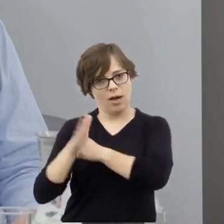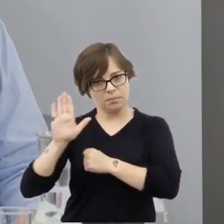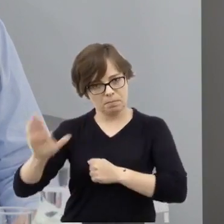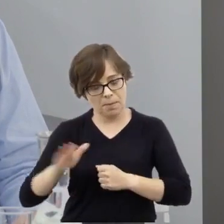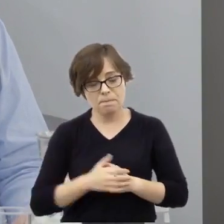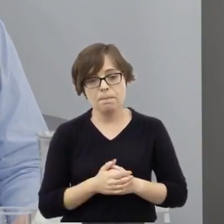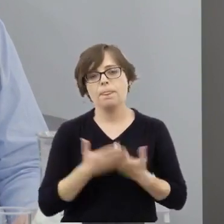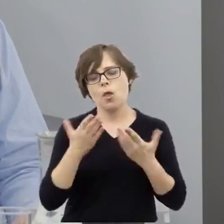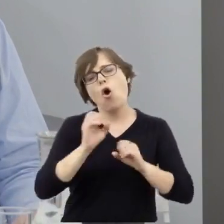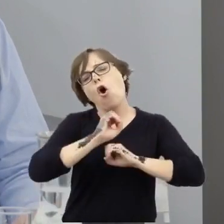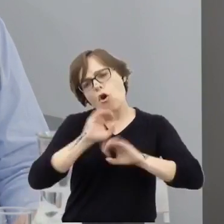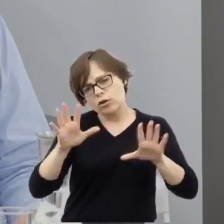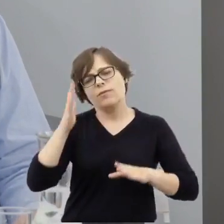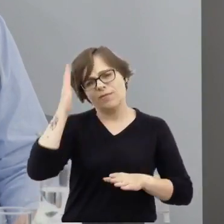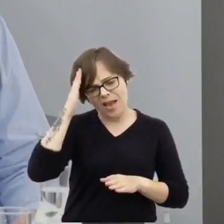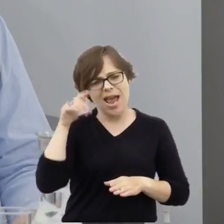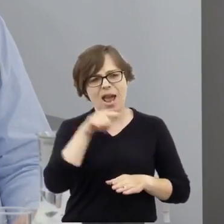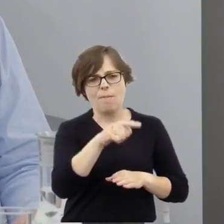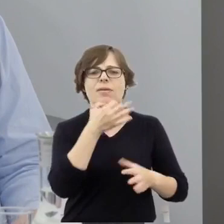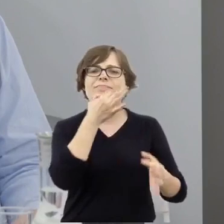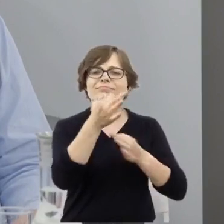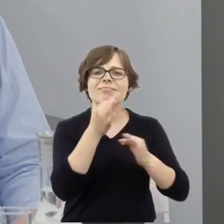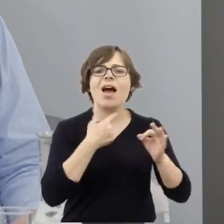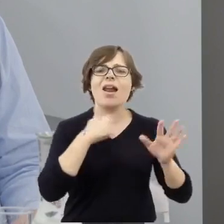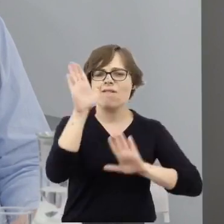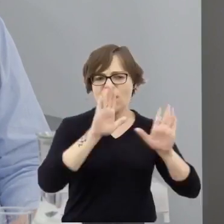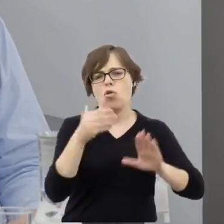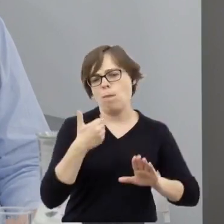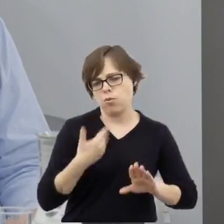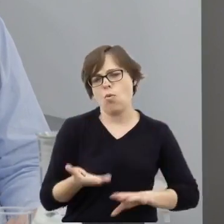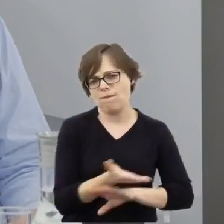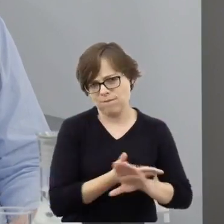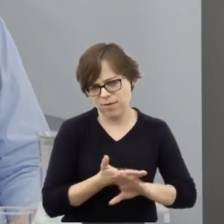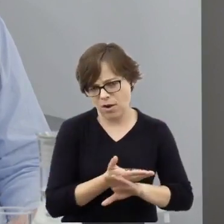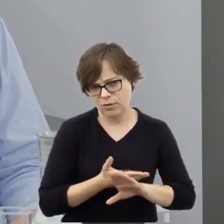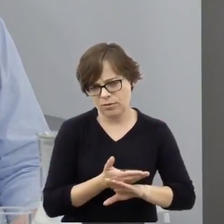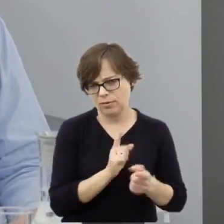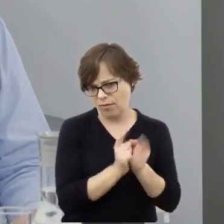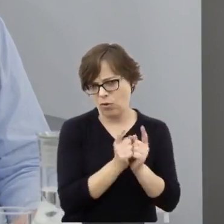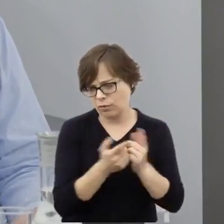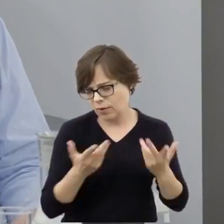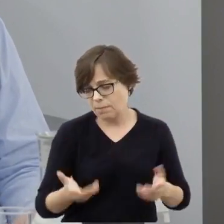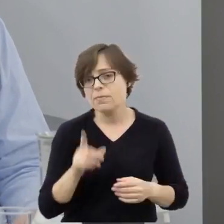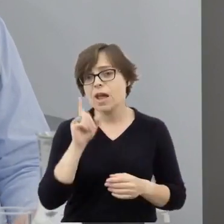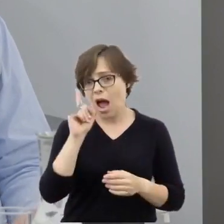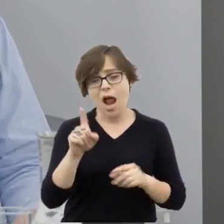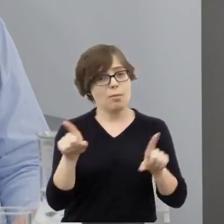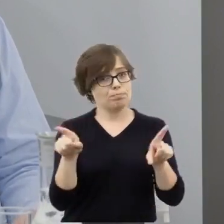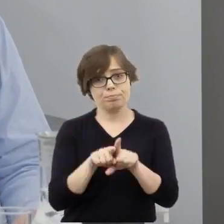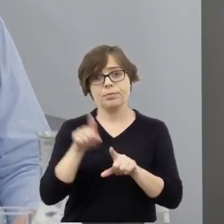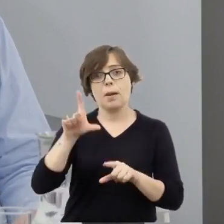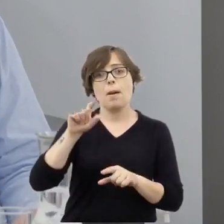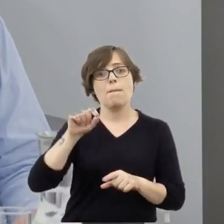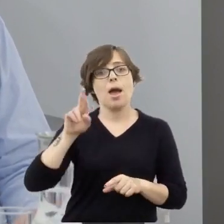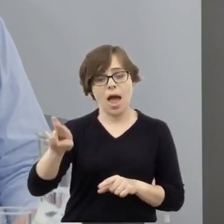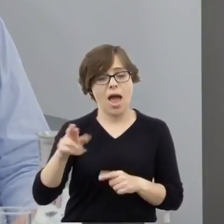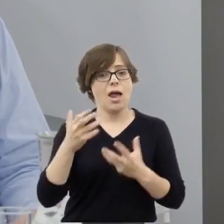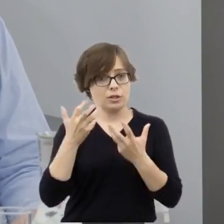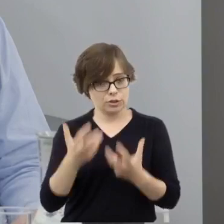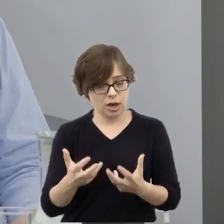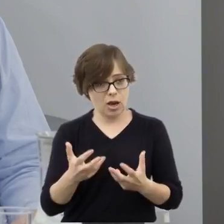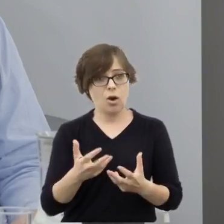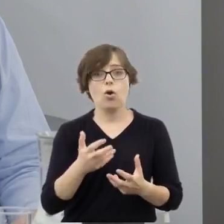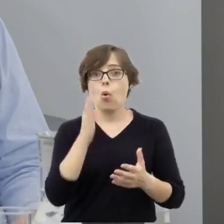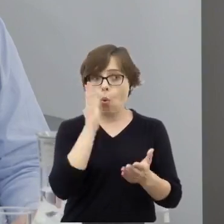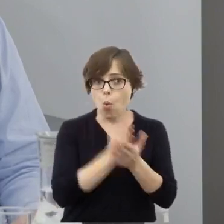to referendum było sfałszowane, aczkolwiek zgodnie z oczekiwaniami PPR-u głosowała już ponad 1